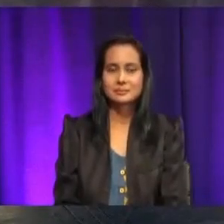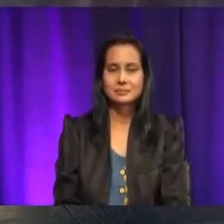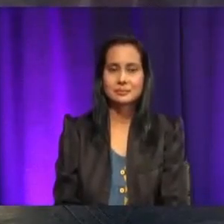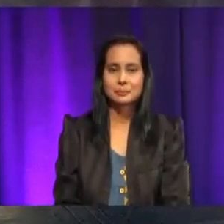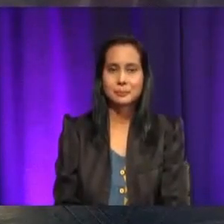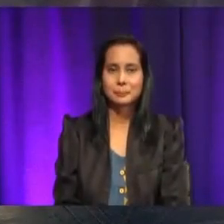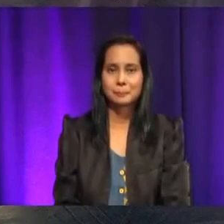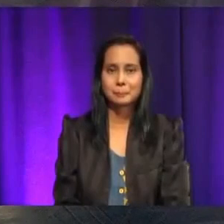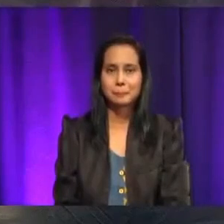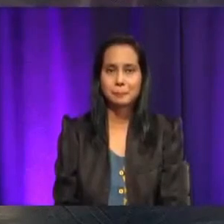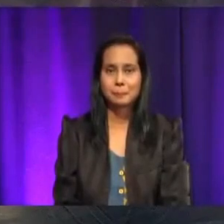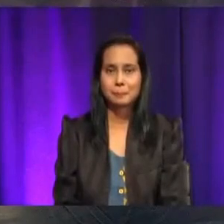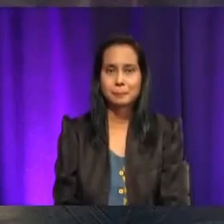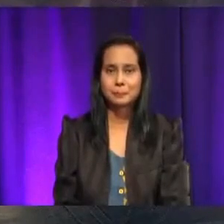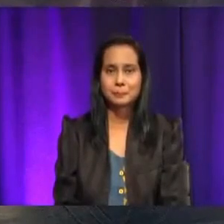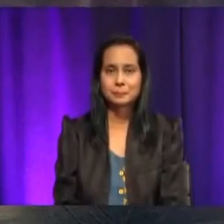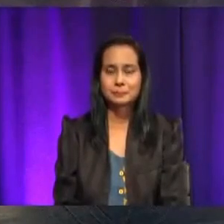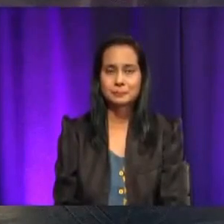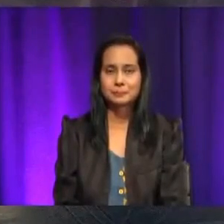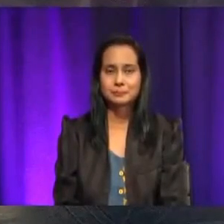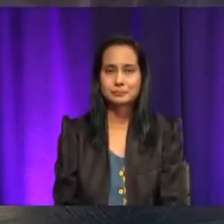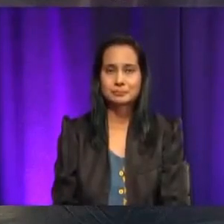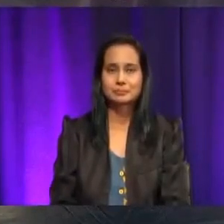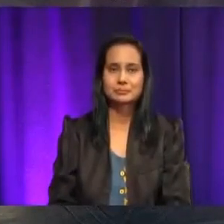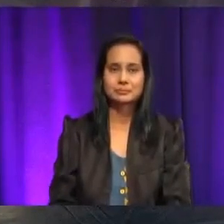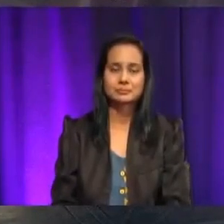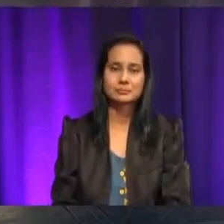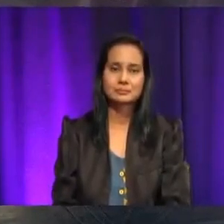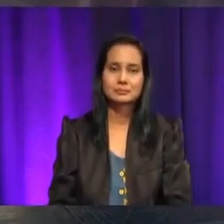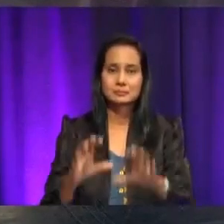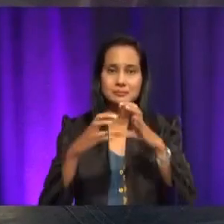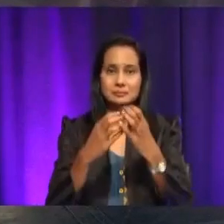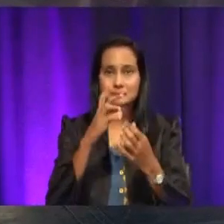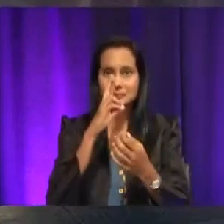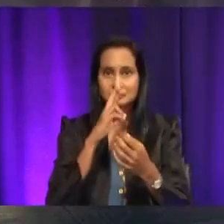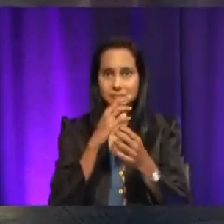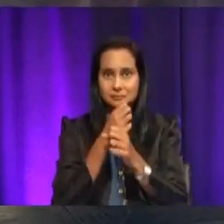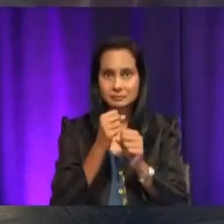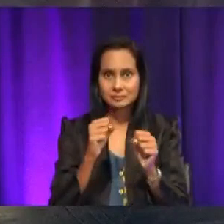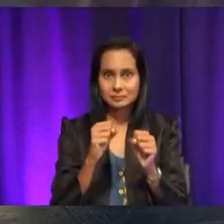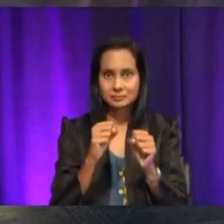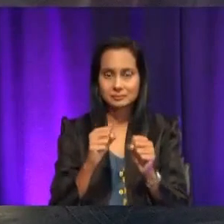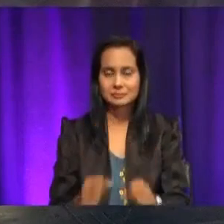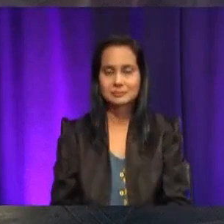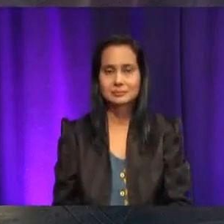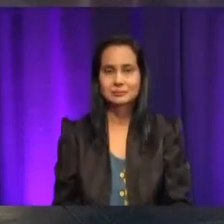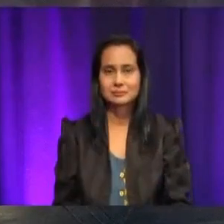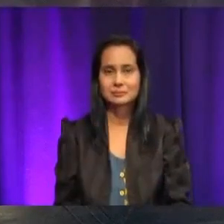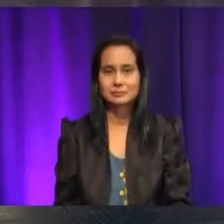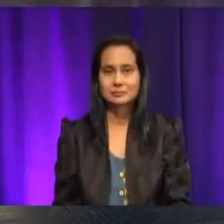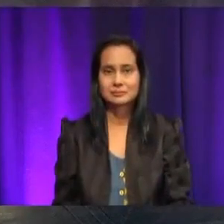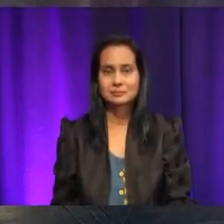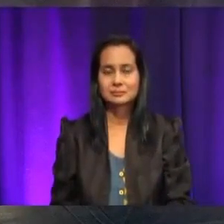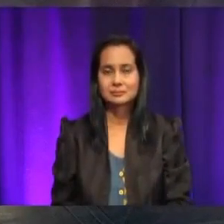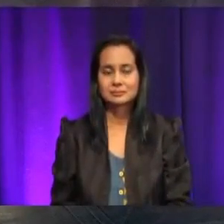belum memberikan penerangan mereka. Jadi, kumpulan merah sudah bersedia? Sudah. Haa, dah